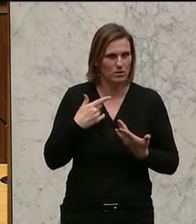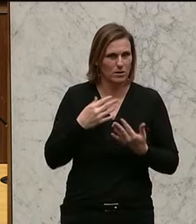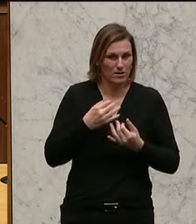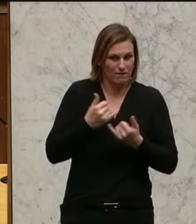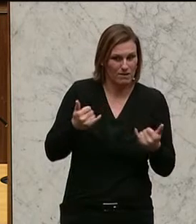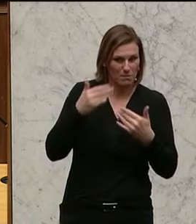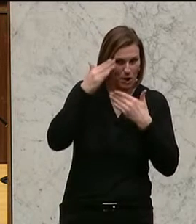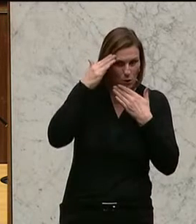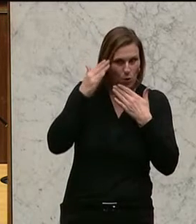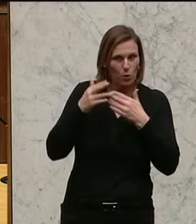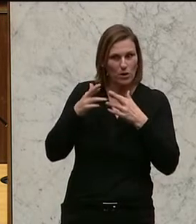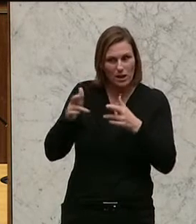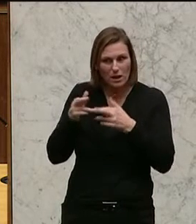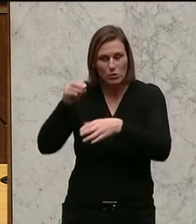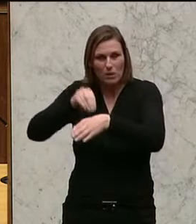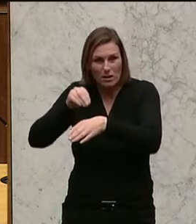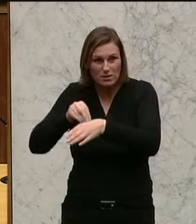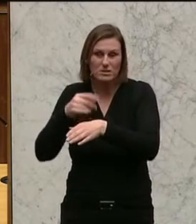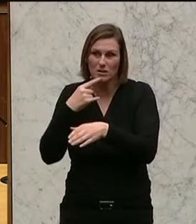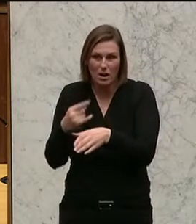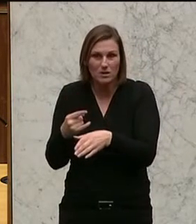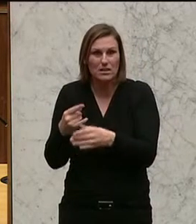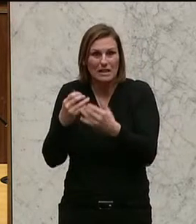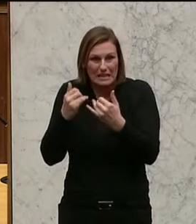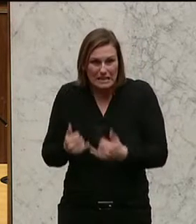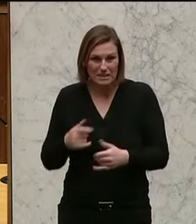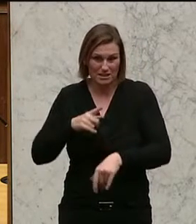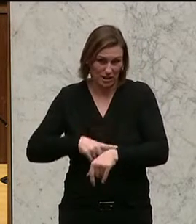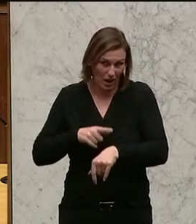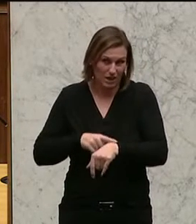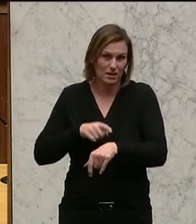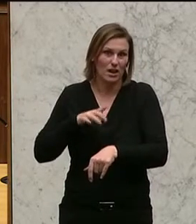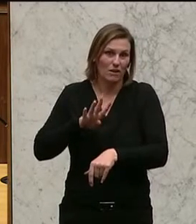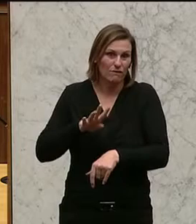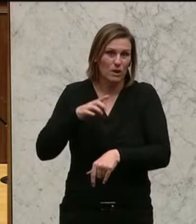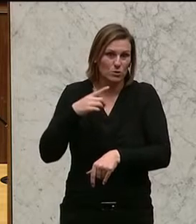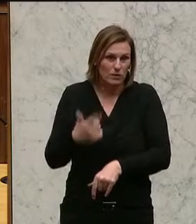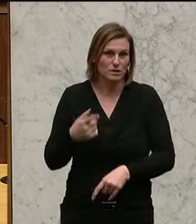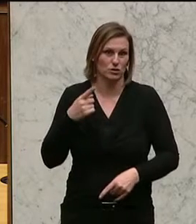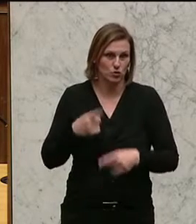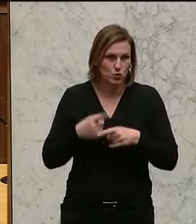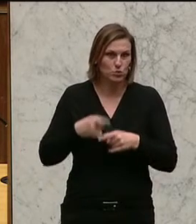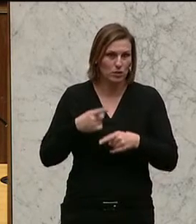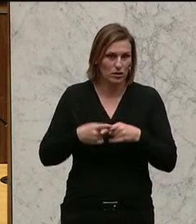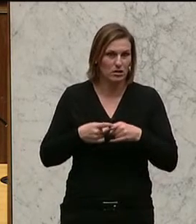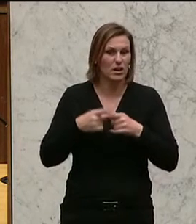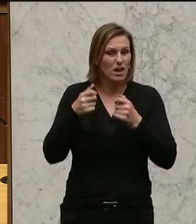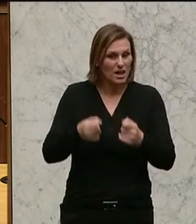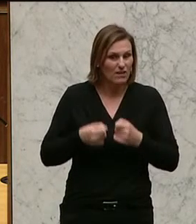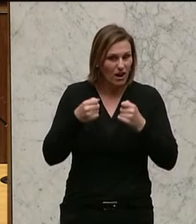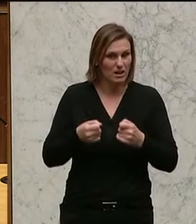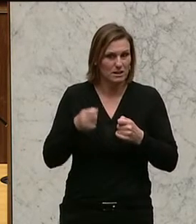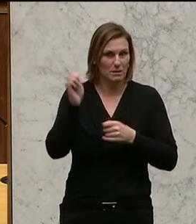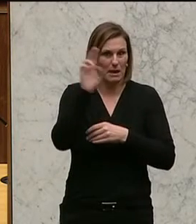marokkanische Regierung herangetreten und hat gesagt, Freunde, ihr habt jetzt 24 Stunden, klein a, diese illegal gewaltsam in die